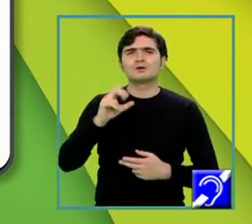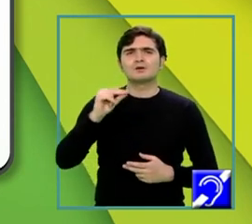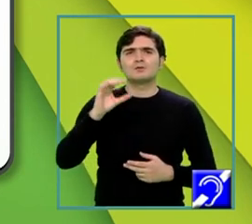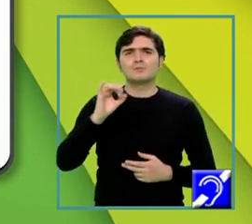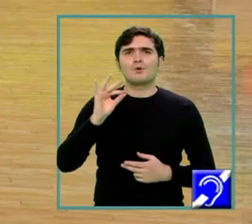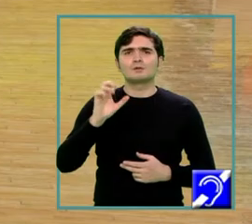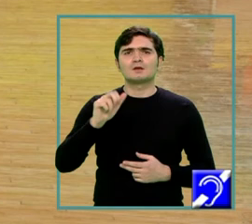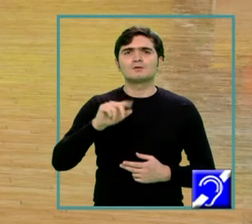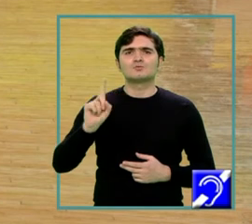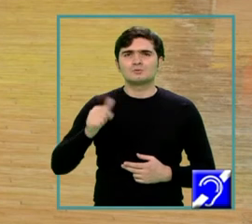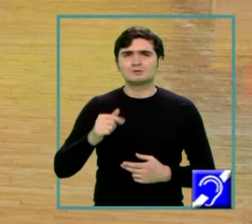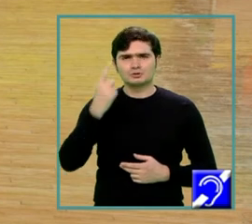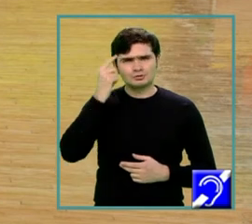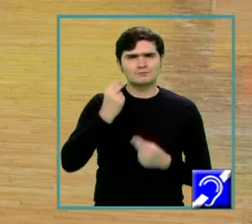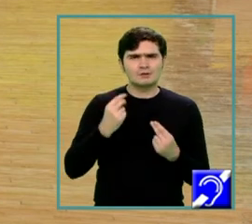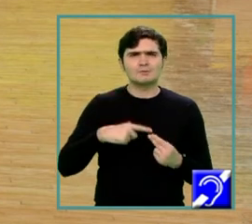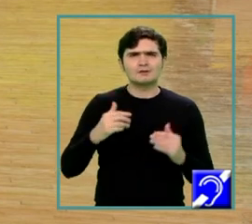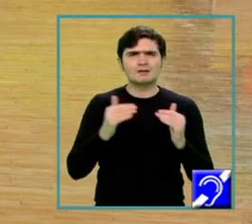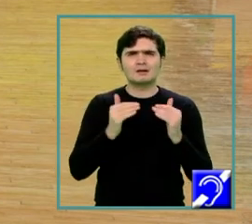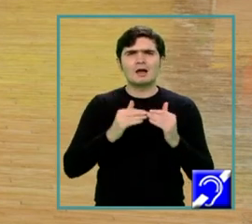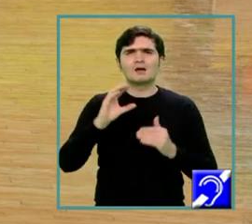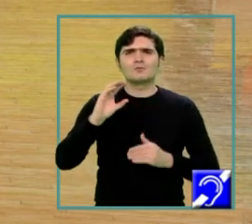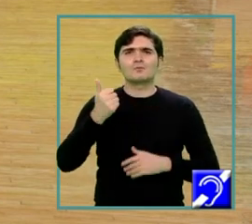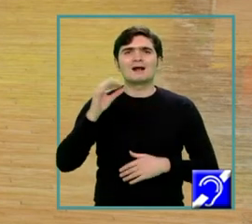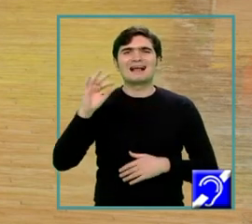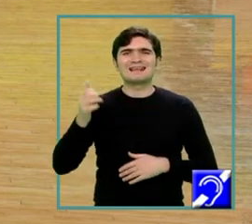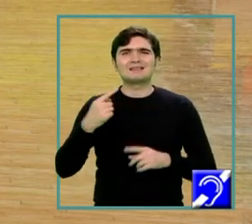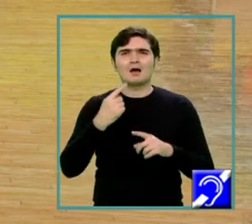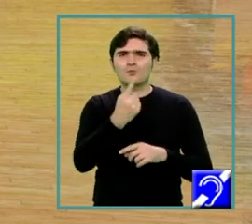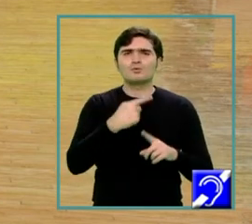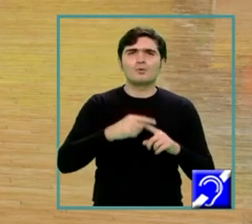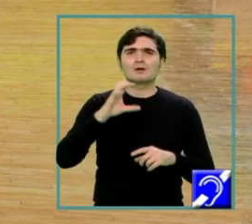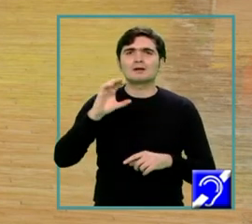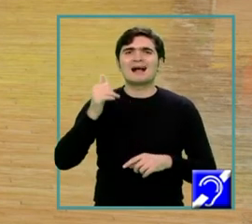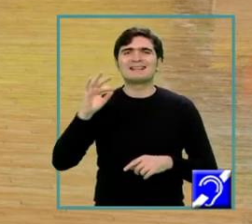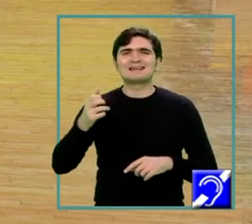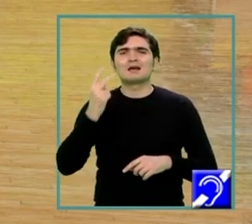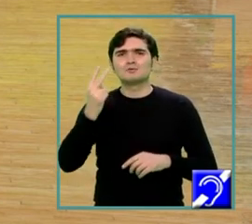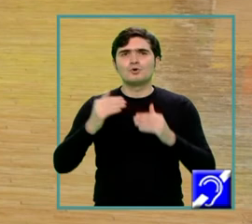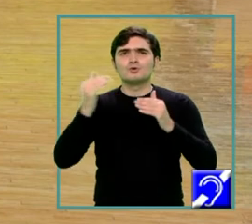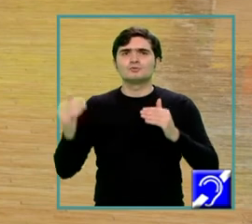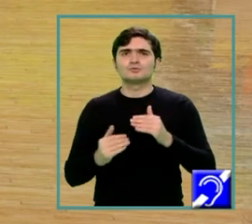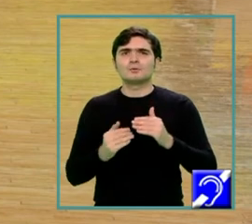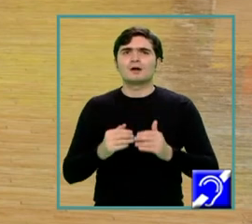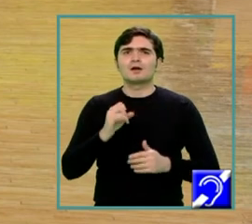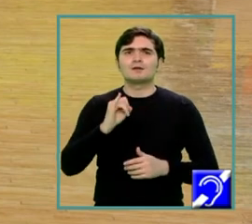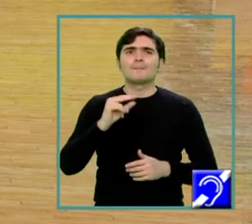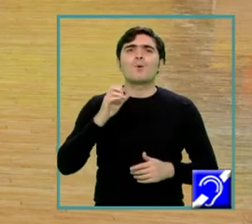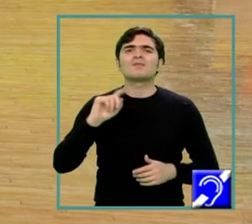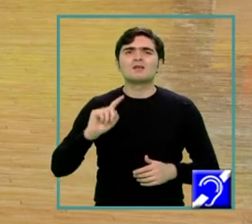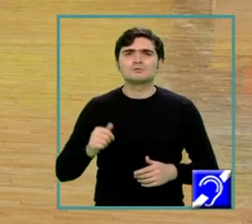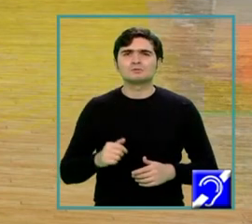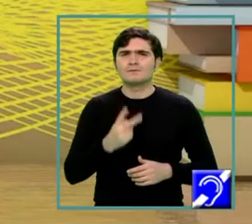știți foarte bine că este egală cu cateta, unor cateta a doua supraipotenuzei și anume, în cazul nostru, VO este o catetă,